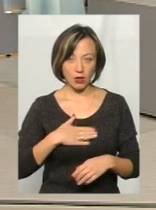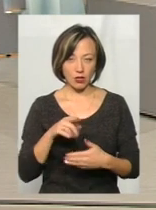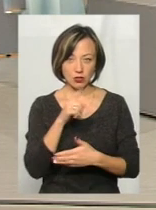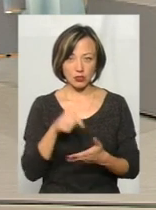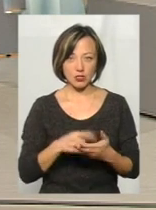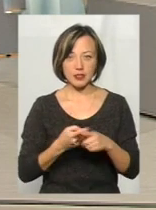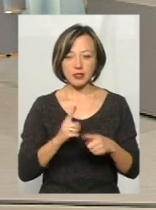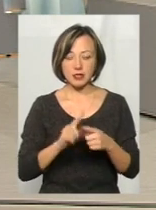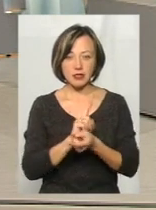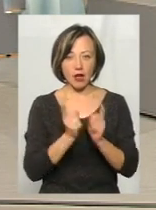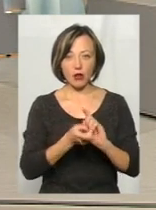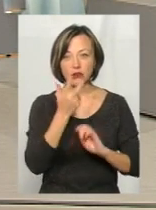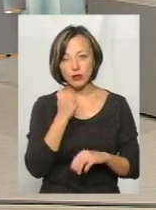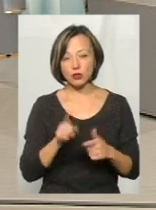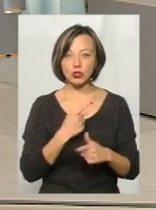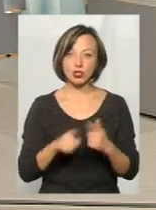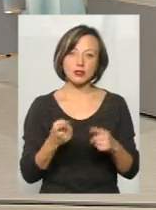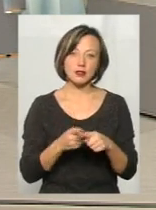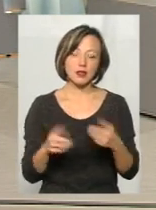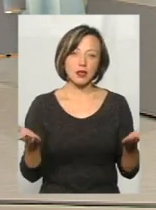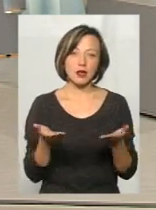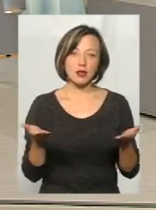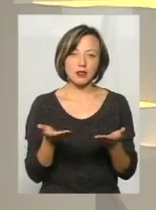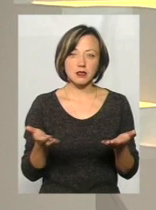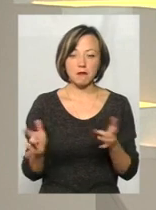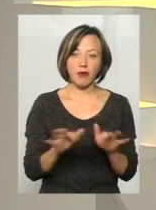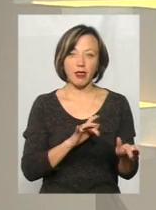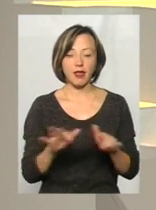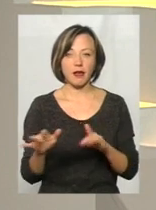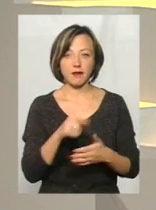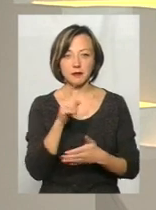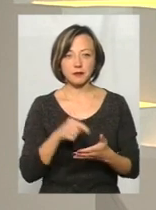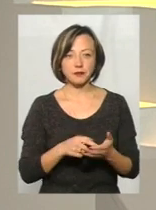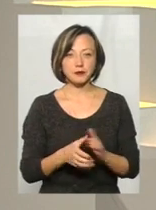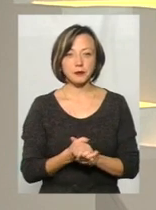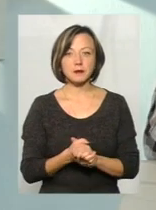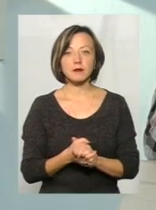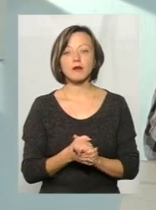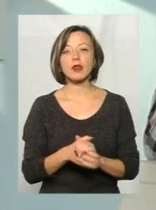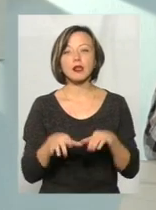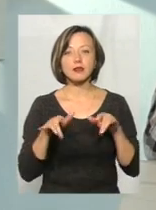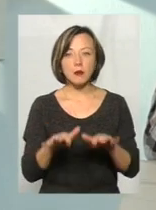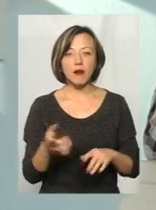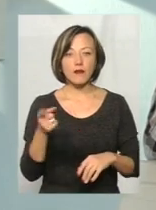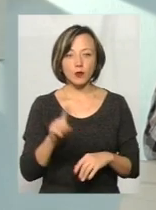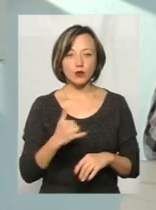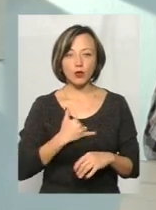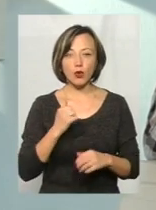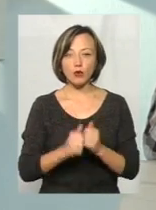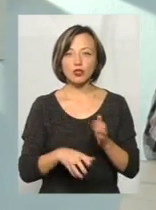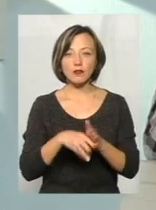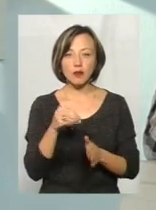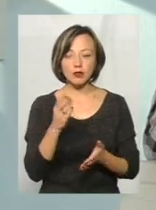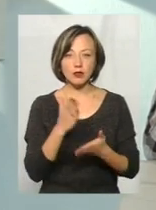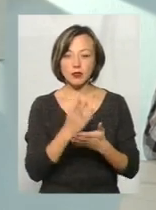вже стало звичкою? Чи це якийсь такий маневр? Зрозумію, так. Запитання слушне. Справа в тому, що у нас кожні вибори